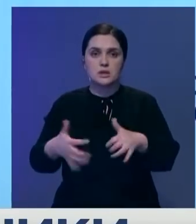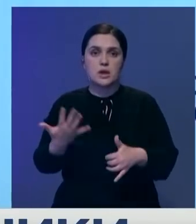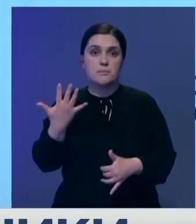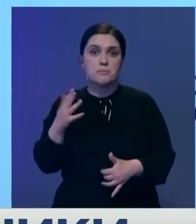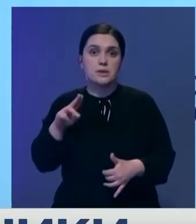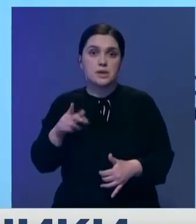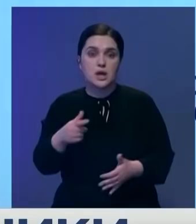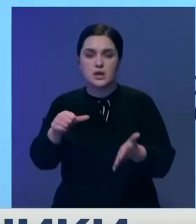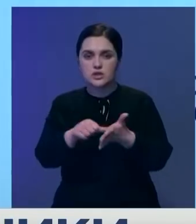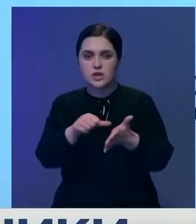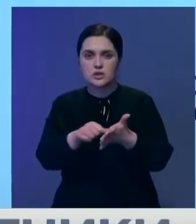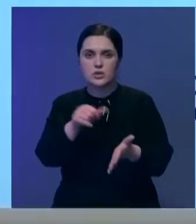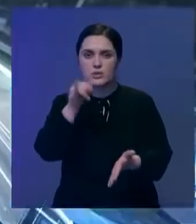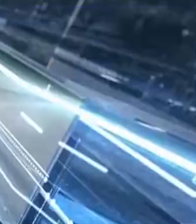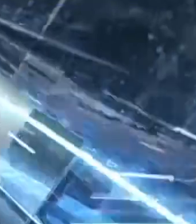наркотических средств гашиш.